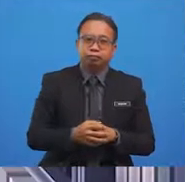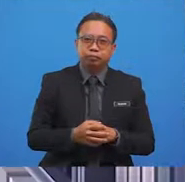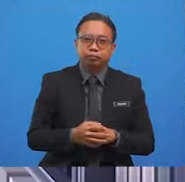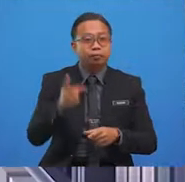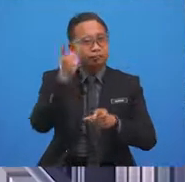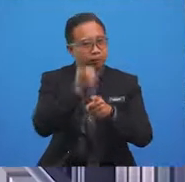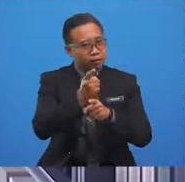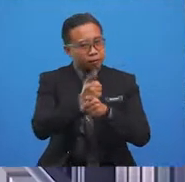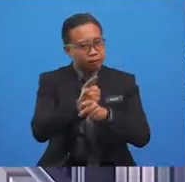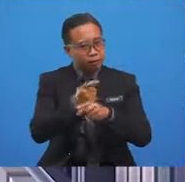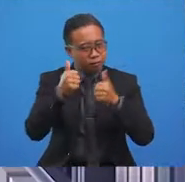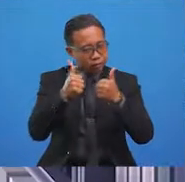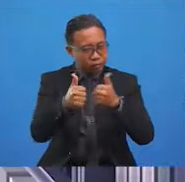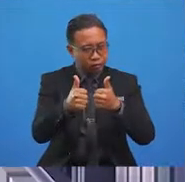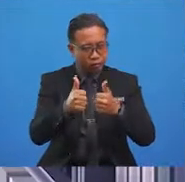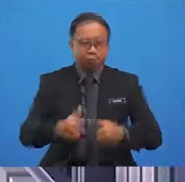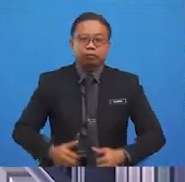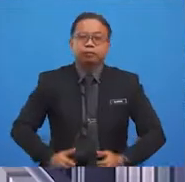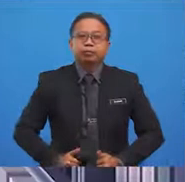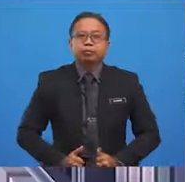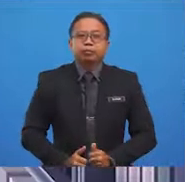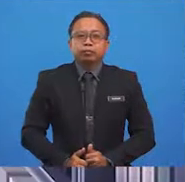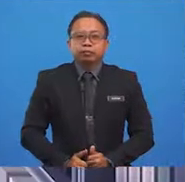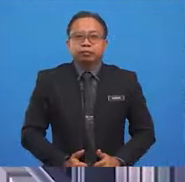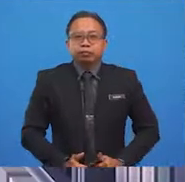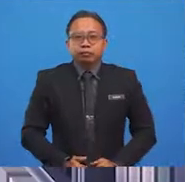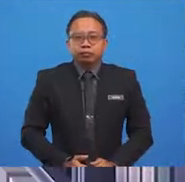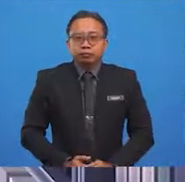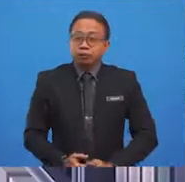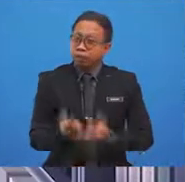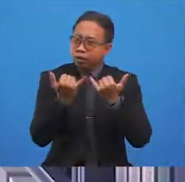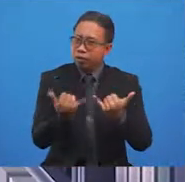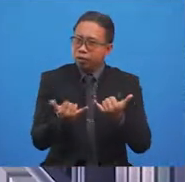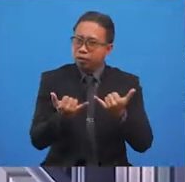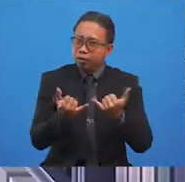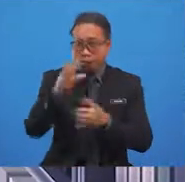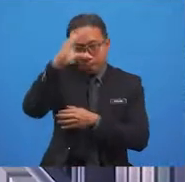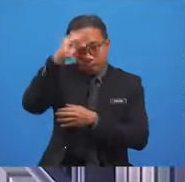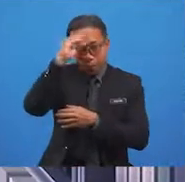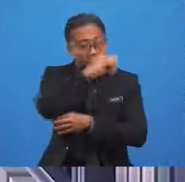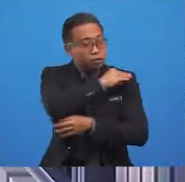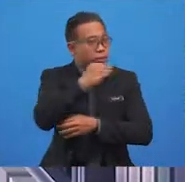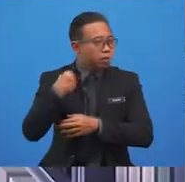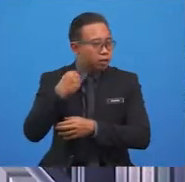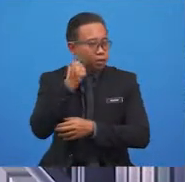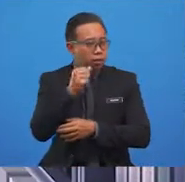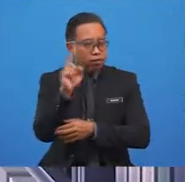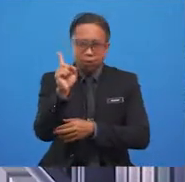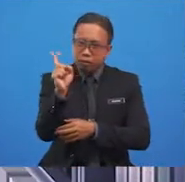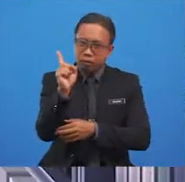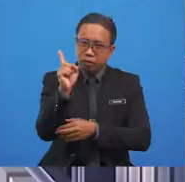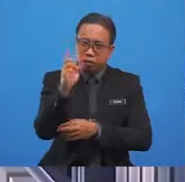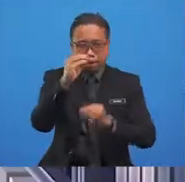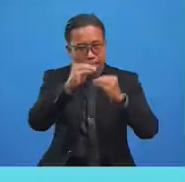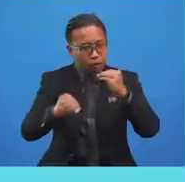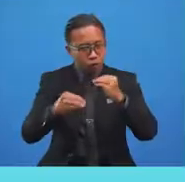yes, it is. Good job, Yolo. Good job. Now, boys and girls, which one shall we match